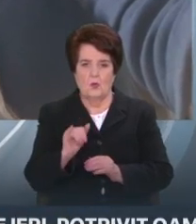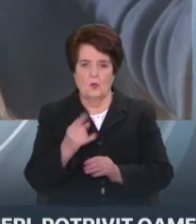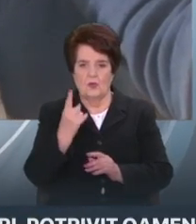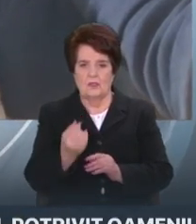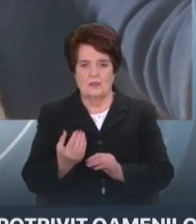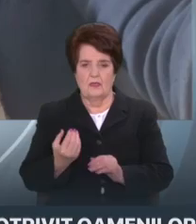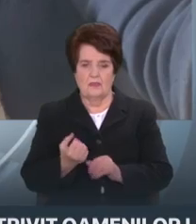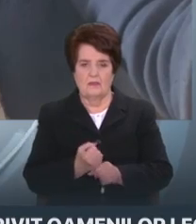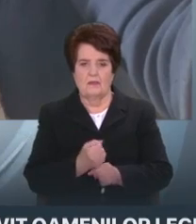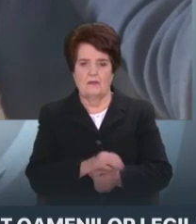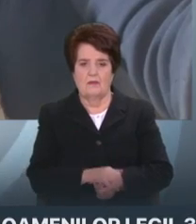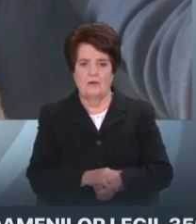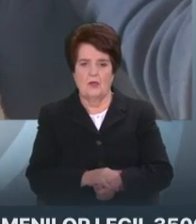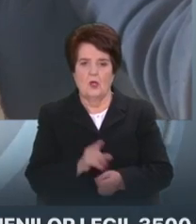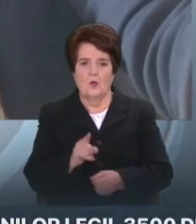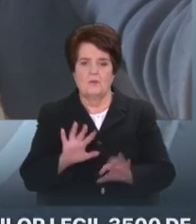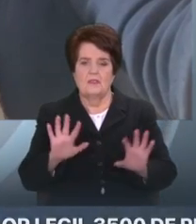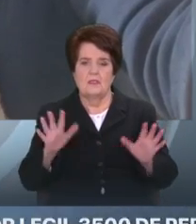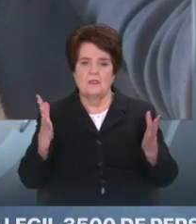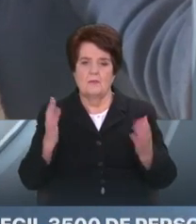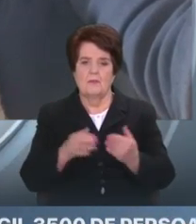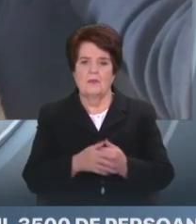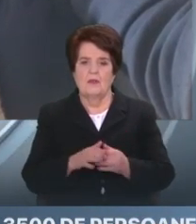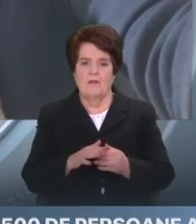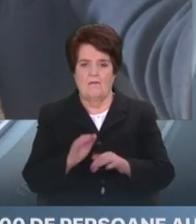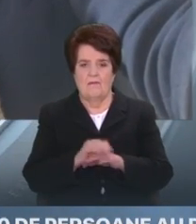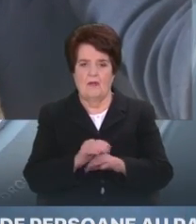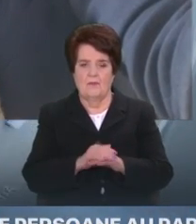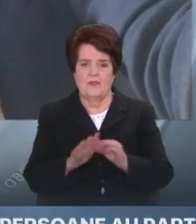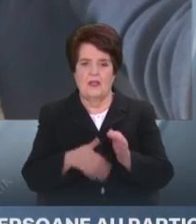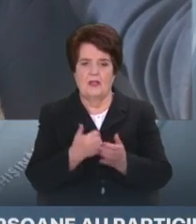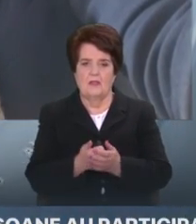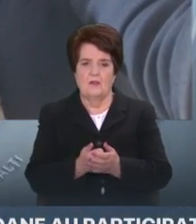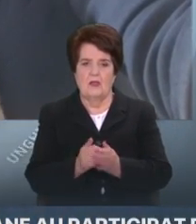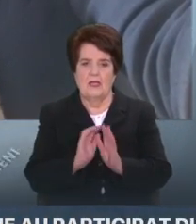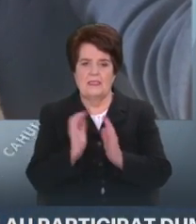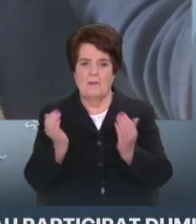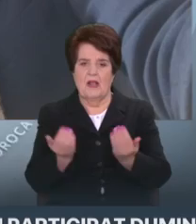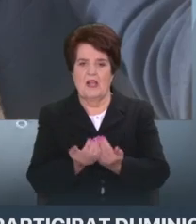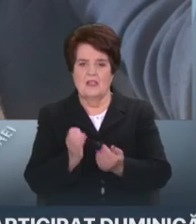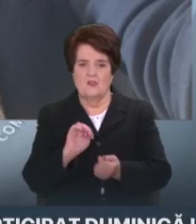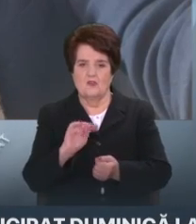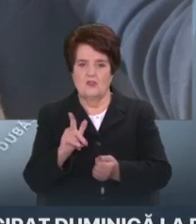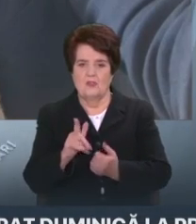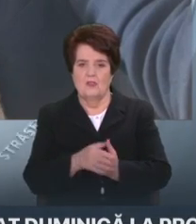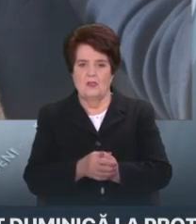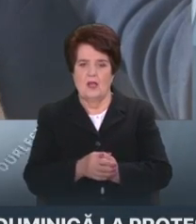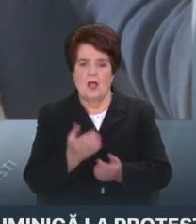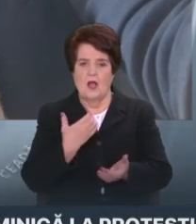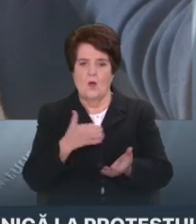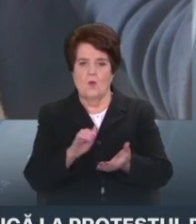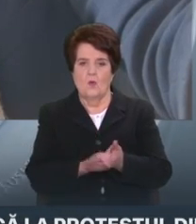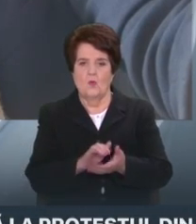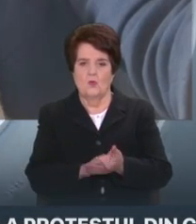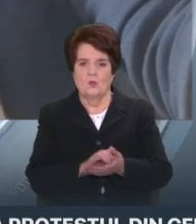înainte. Cum se întâmplă faptul că liderii separatiști au cunoscut,